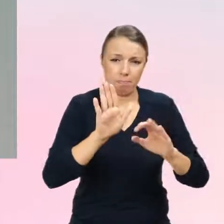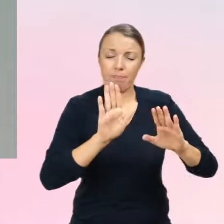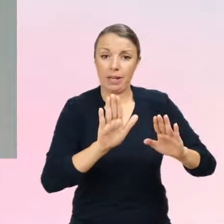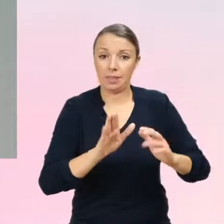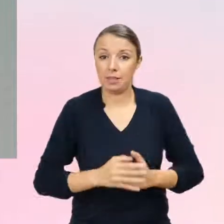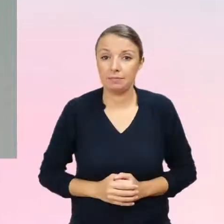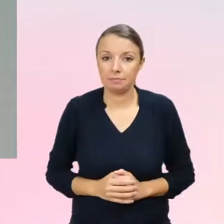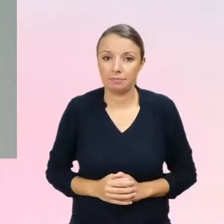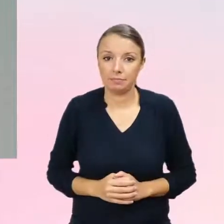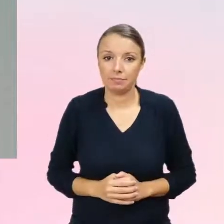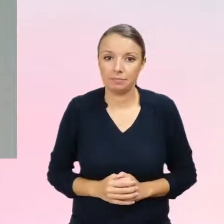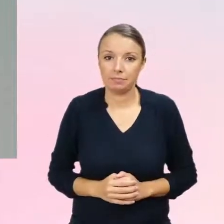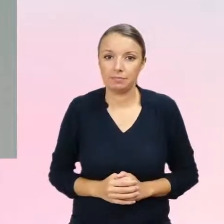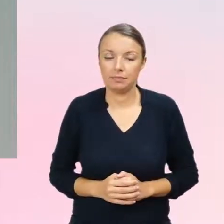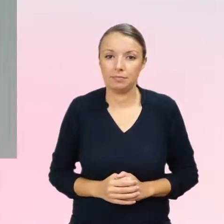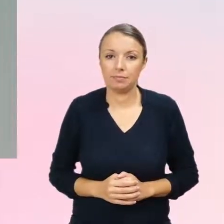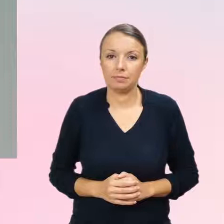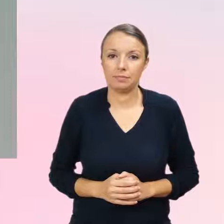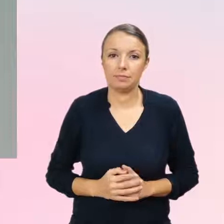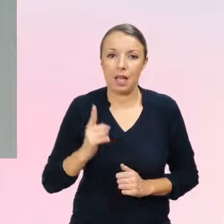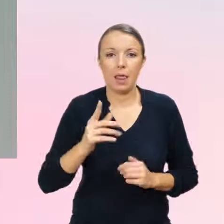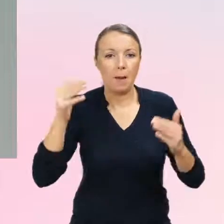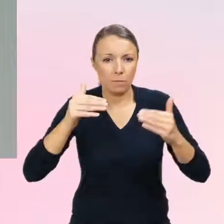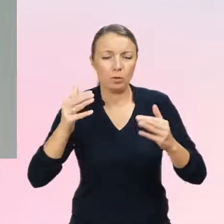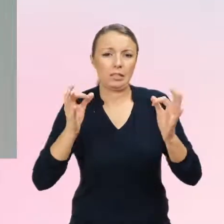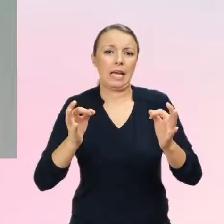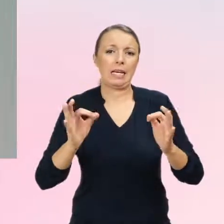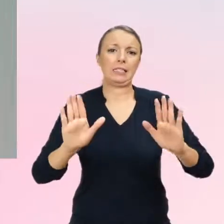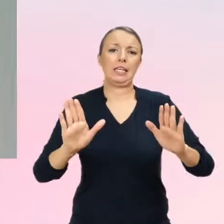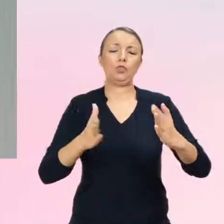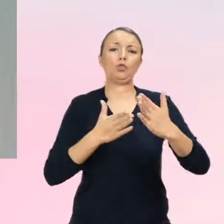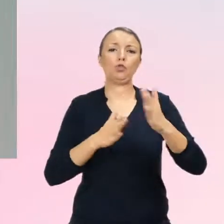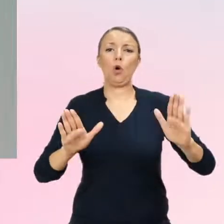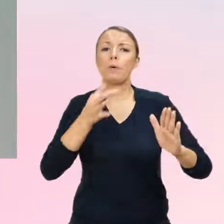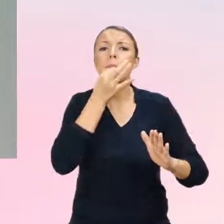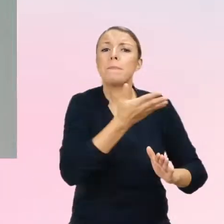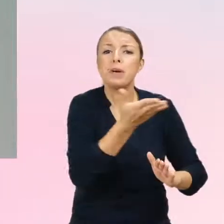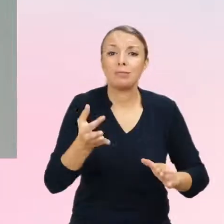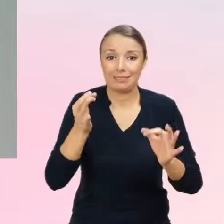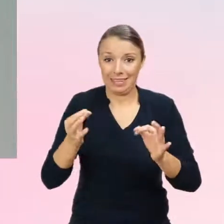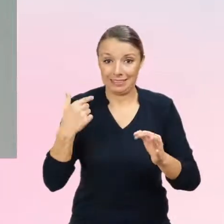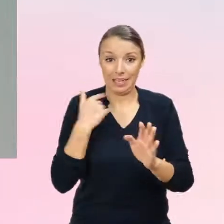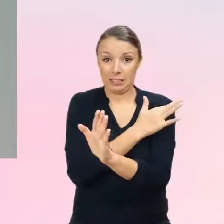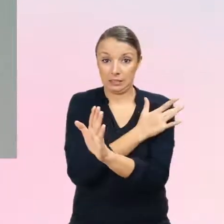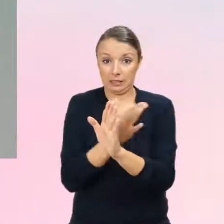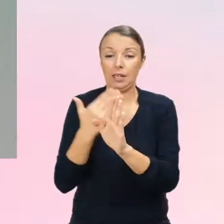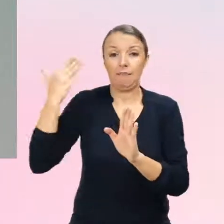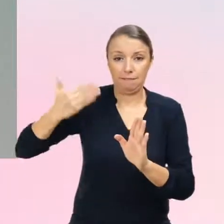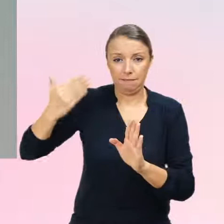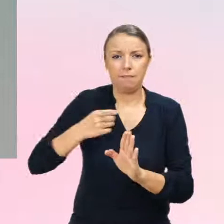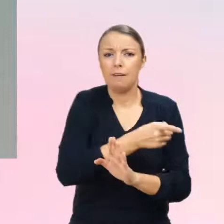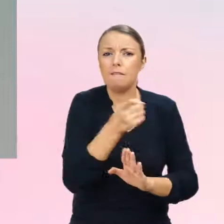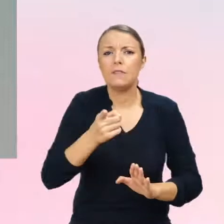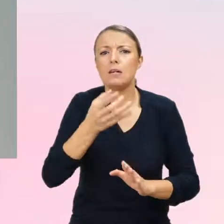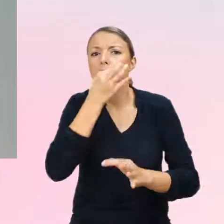teraz zróbmy taką klatkę stop, czy są jakieś pytania do tego, co ja prezentowałam i czy są jakieś pytania teraz na